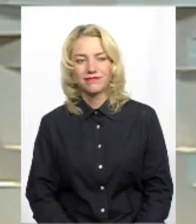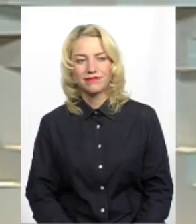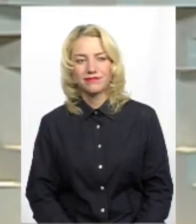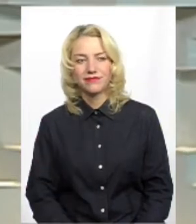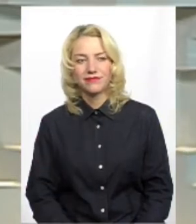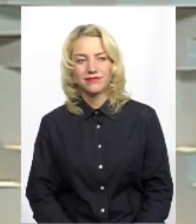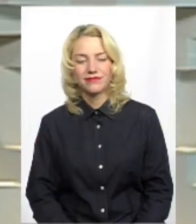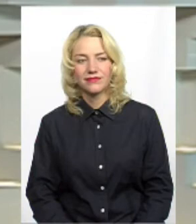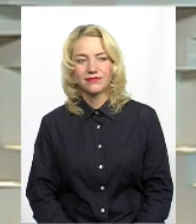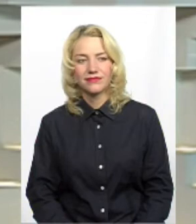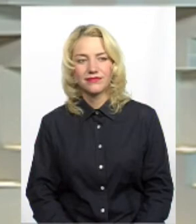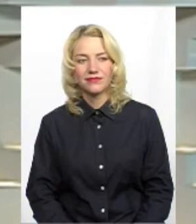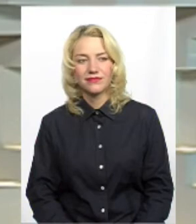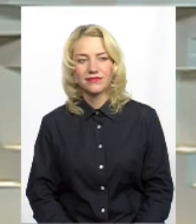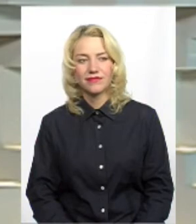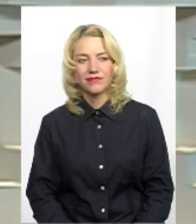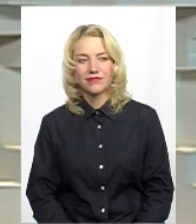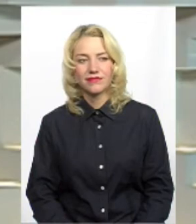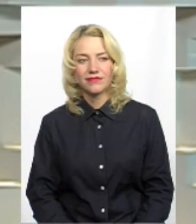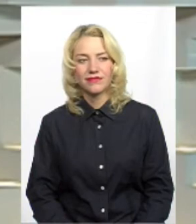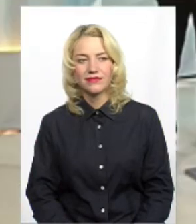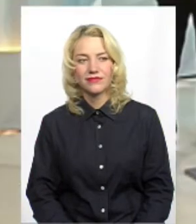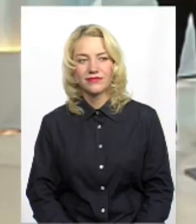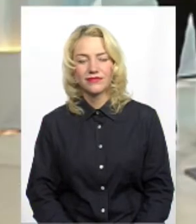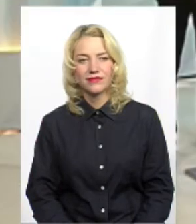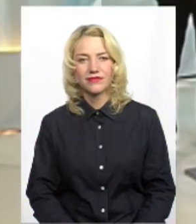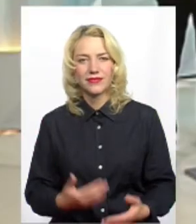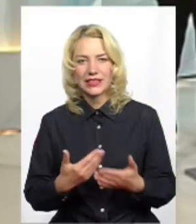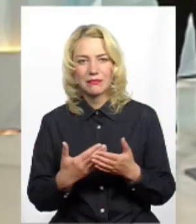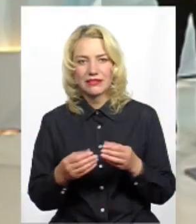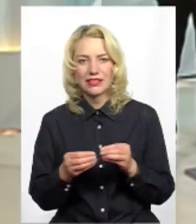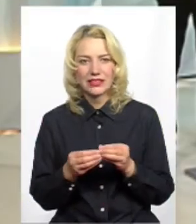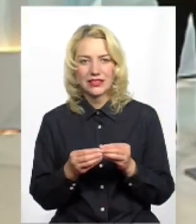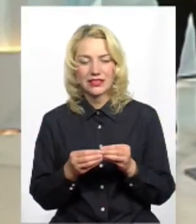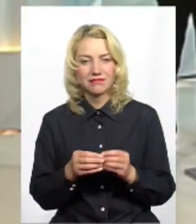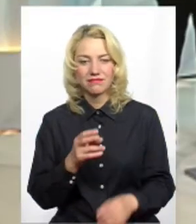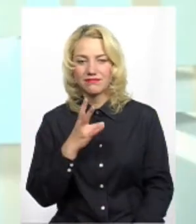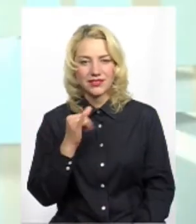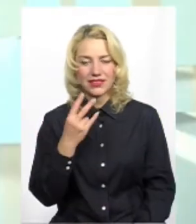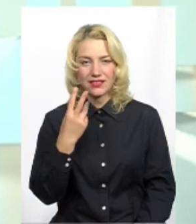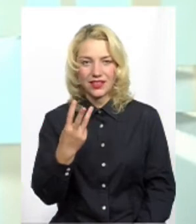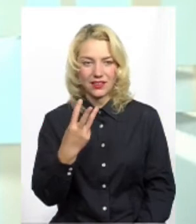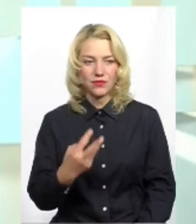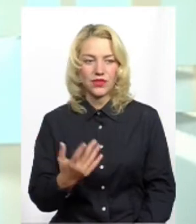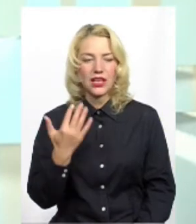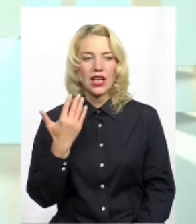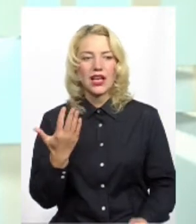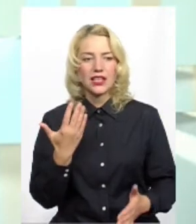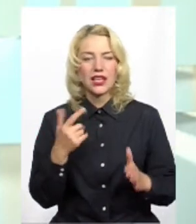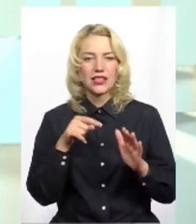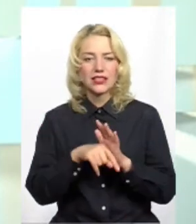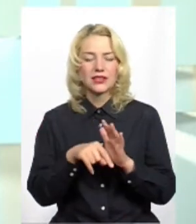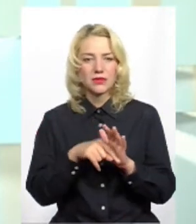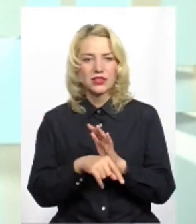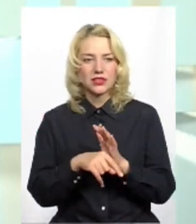Близько 10. Небагато. Три. Який зміст у вашому